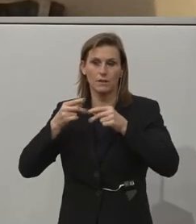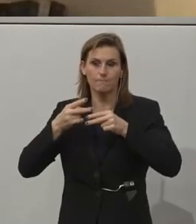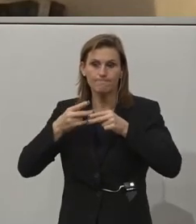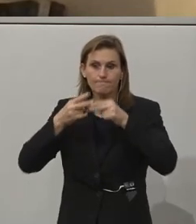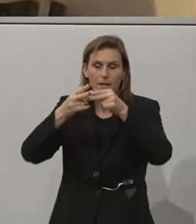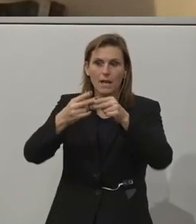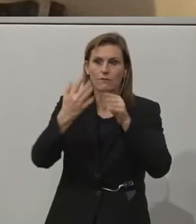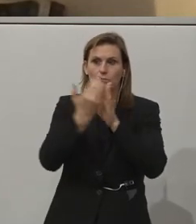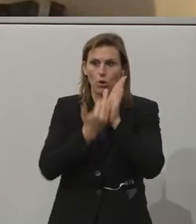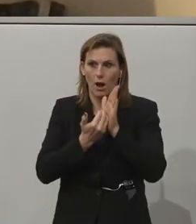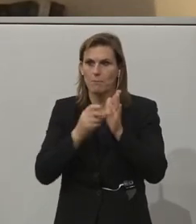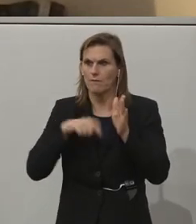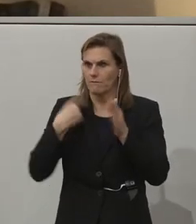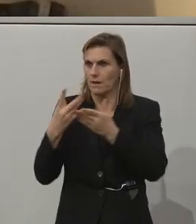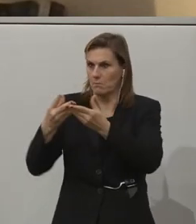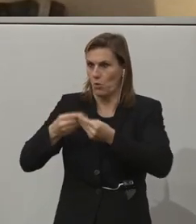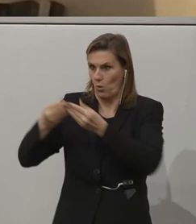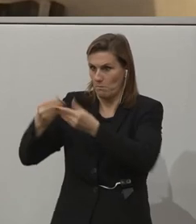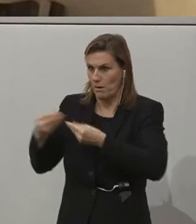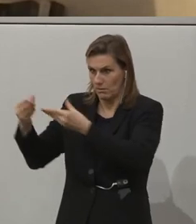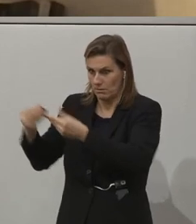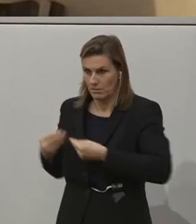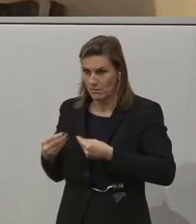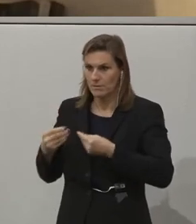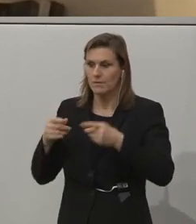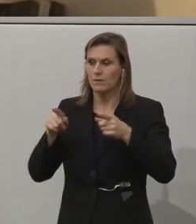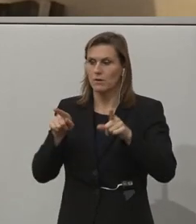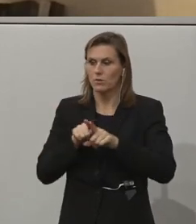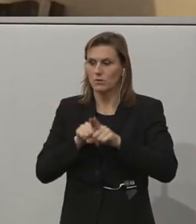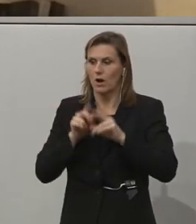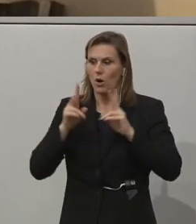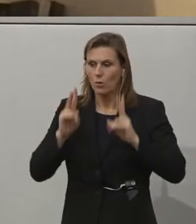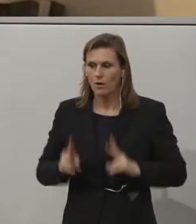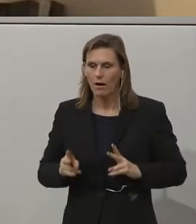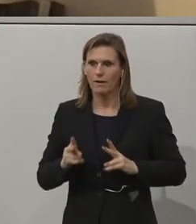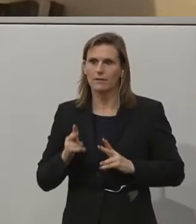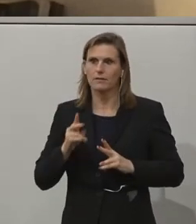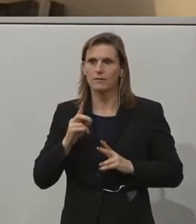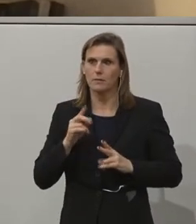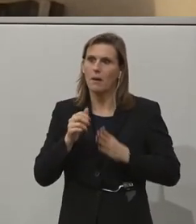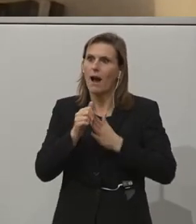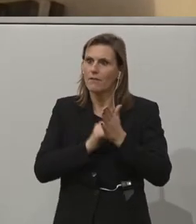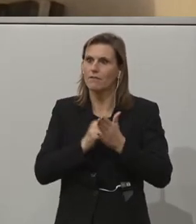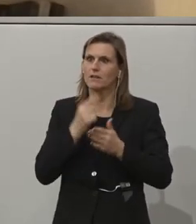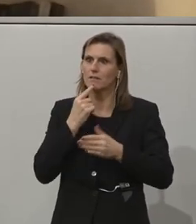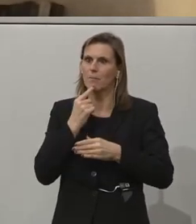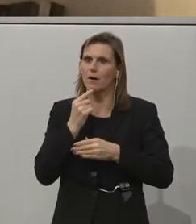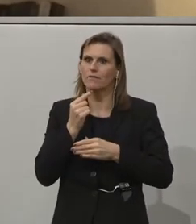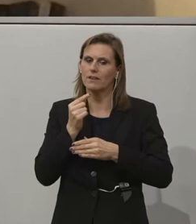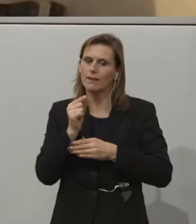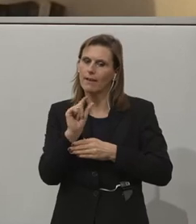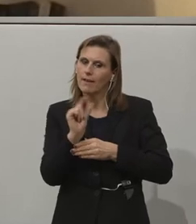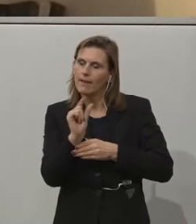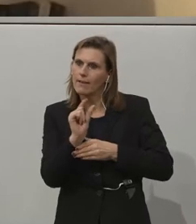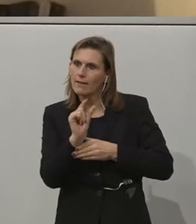a small business that's focused on a social relevant problem. In regards to a percentage